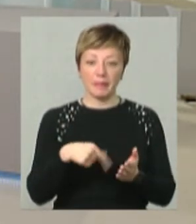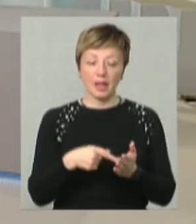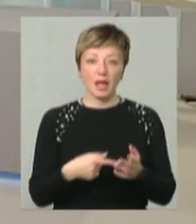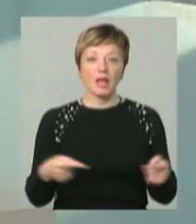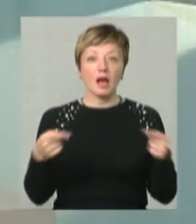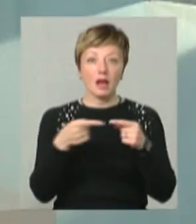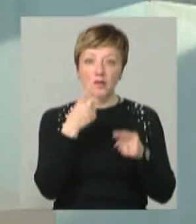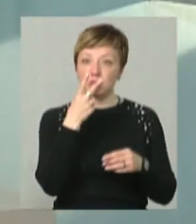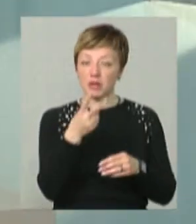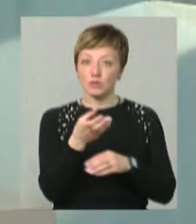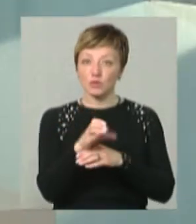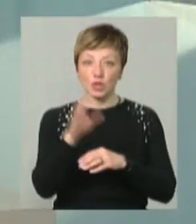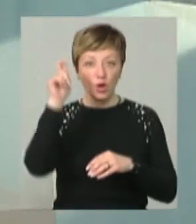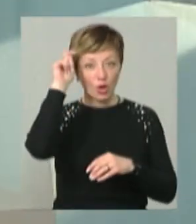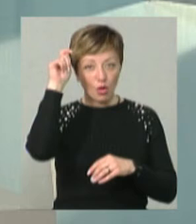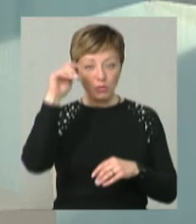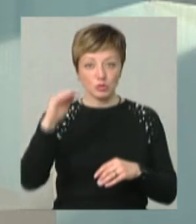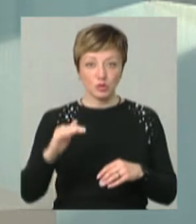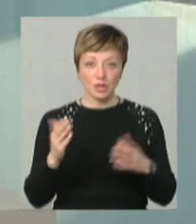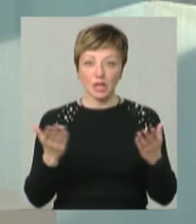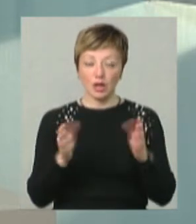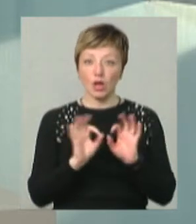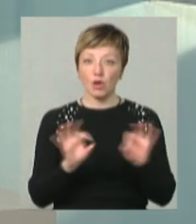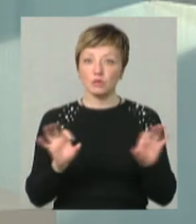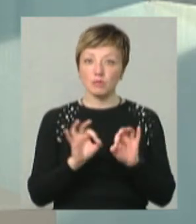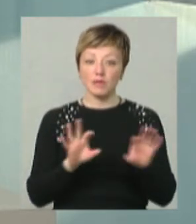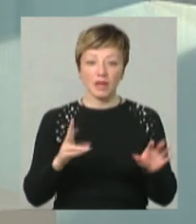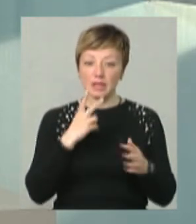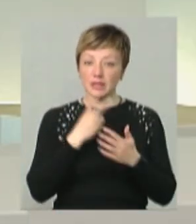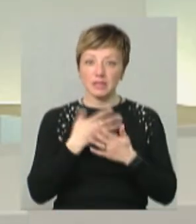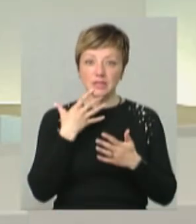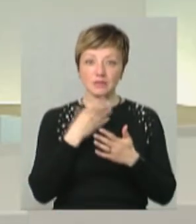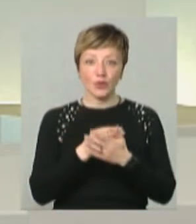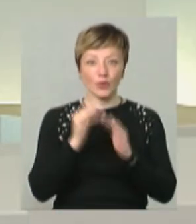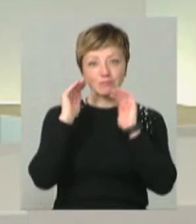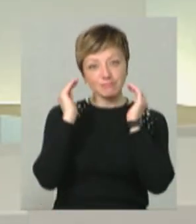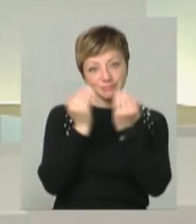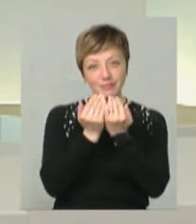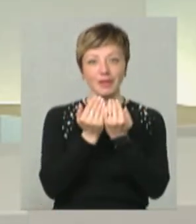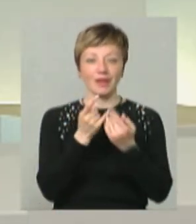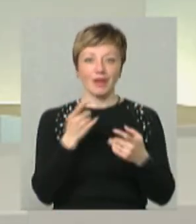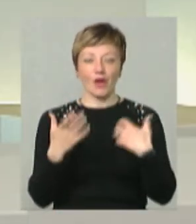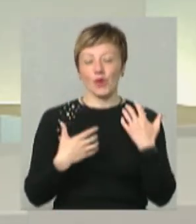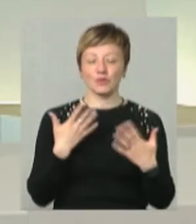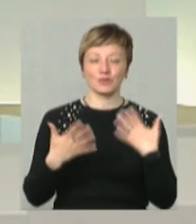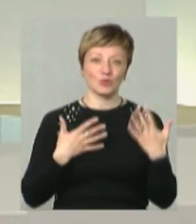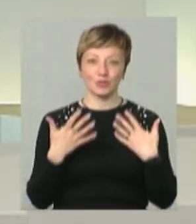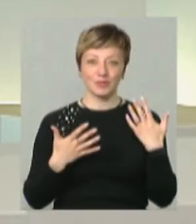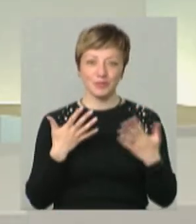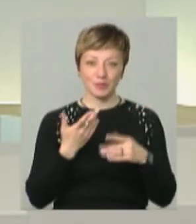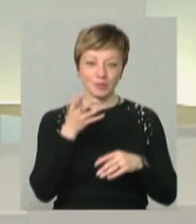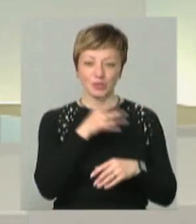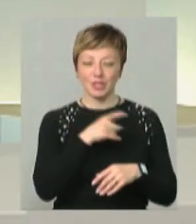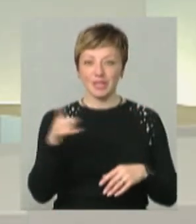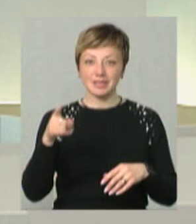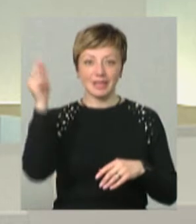якраз бачили у сюжеті хлопчина, який розповідає, що попри свою таку інтровертність, він розворушився вже під час тренінгу